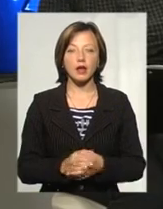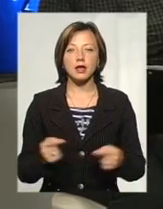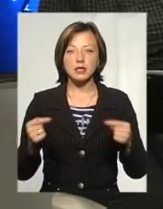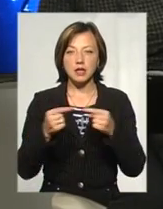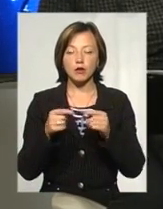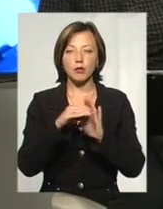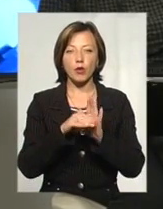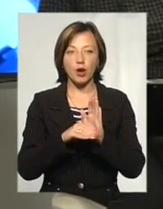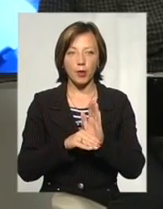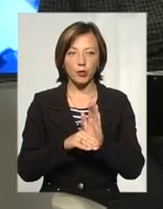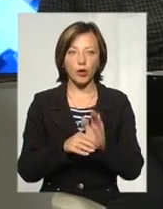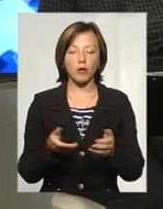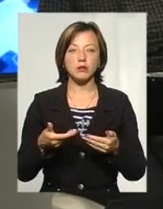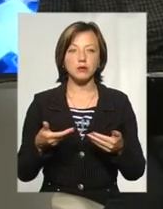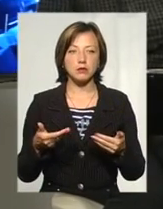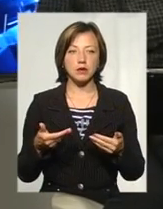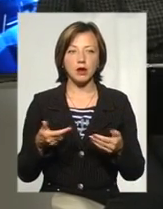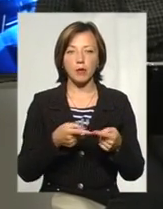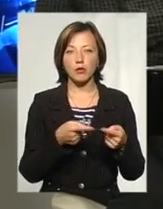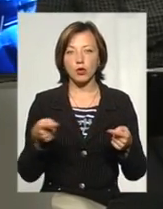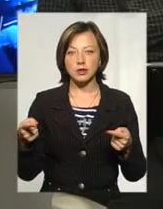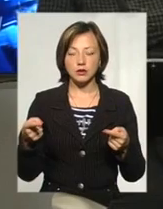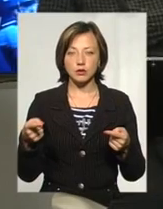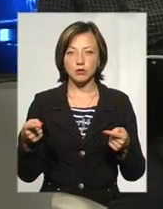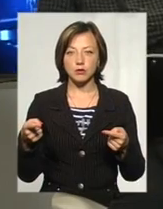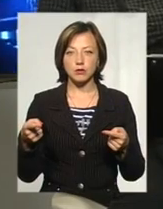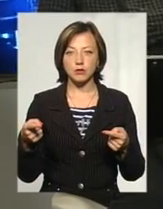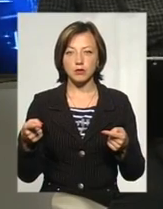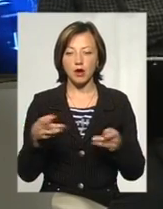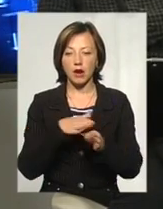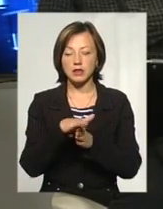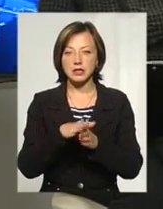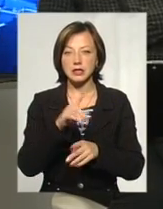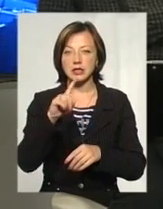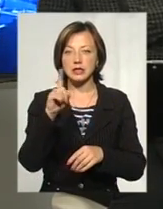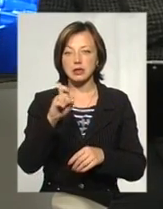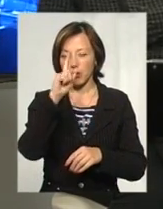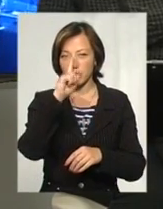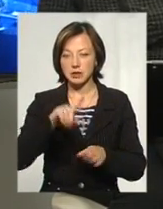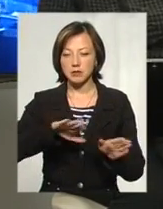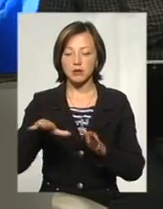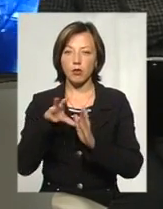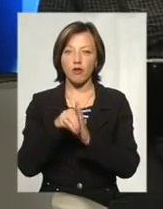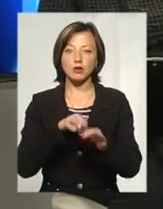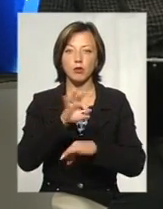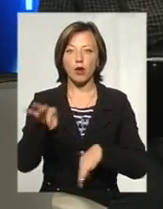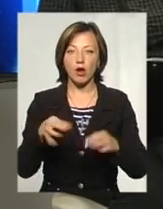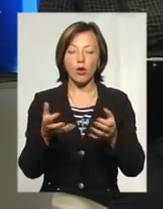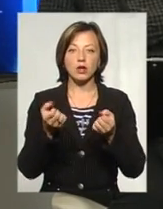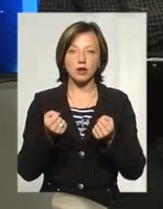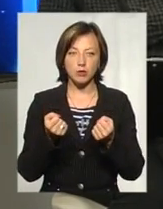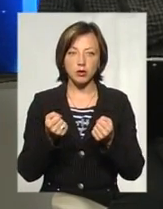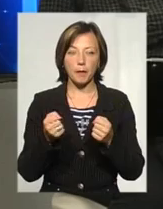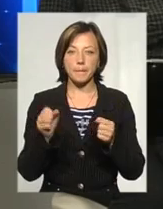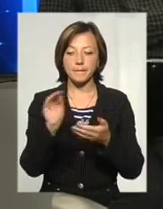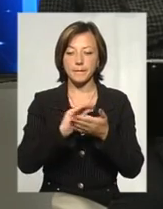з програми, ми протягом реалізації програми за місяць після впровадження проєкту отримуємо